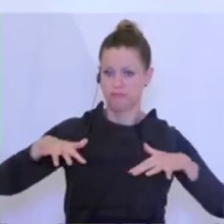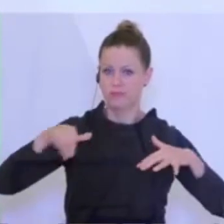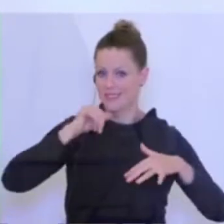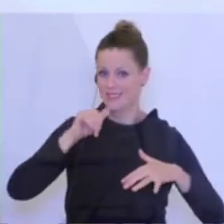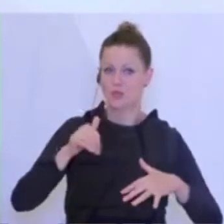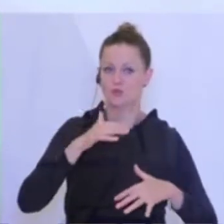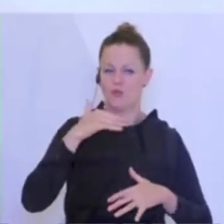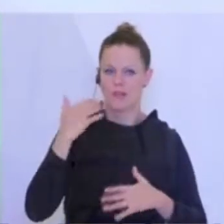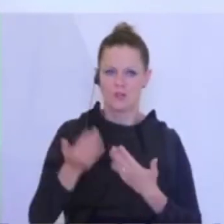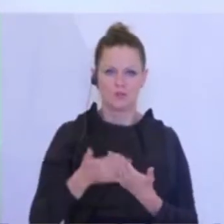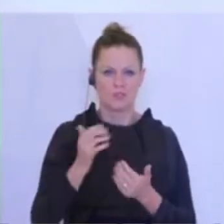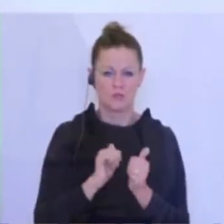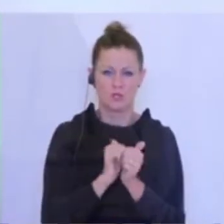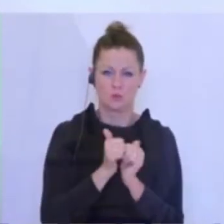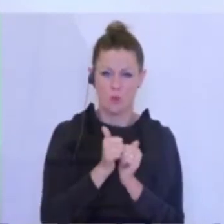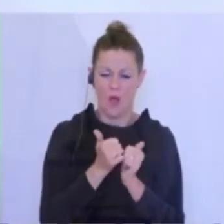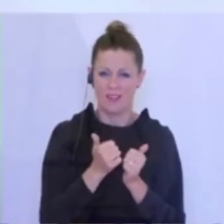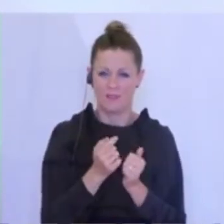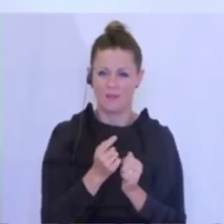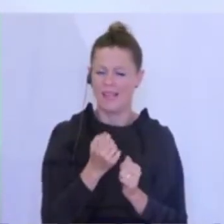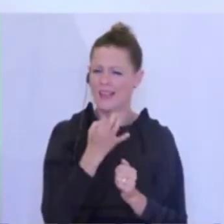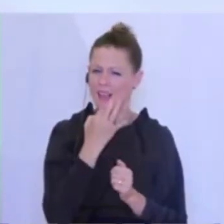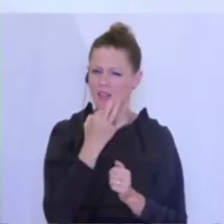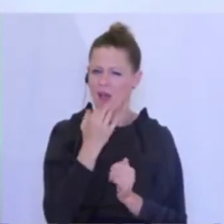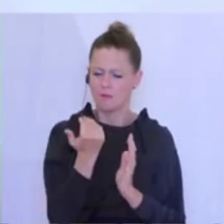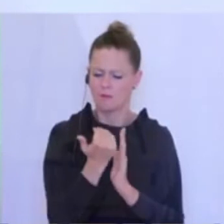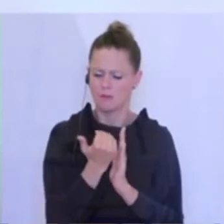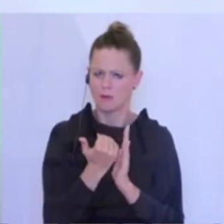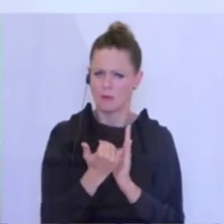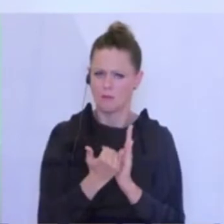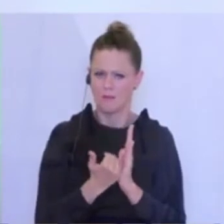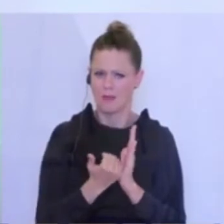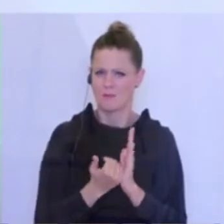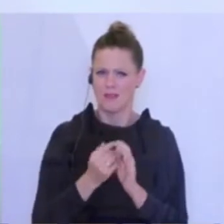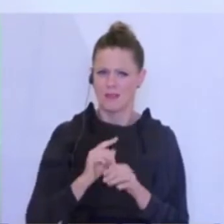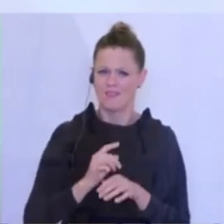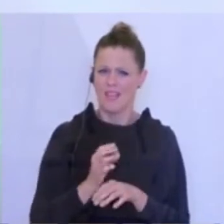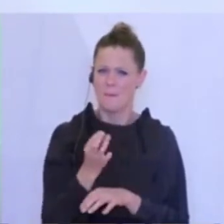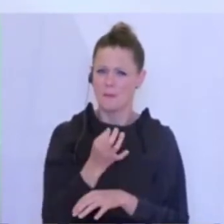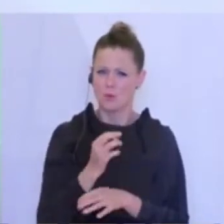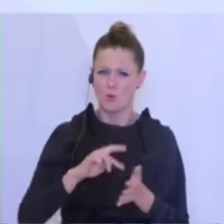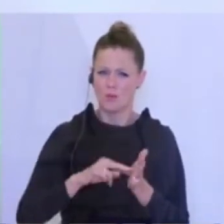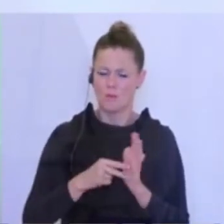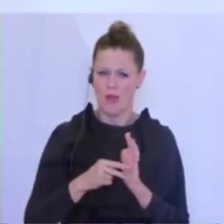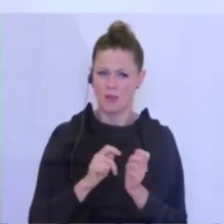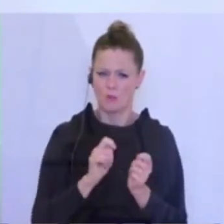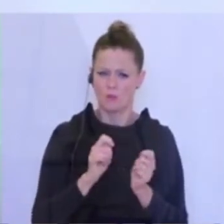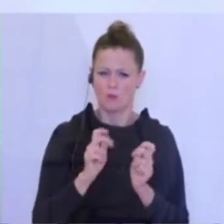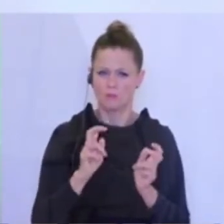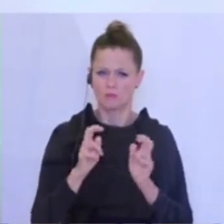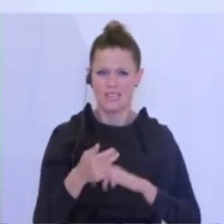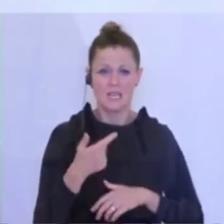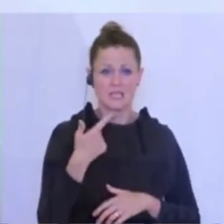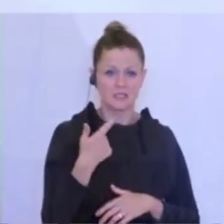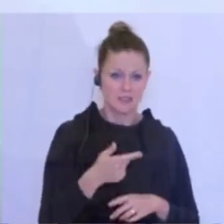Beim Sport haben wir einen minutiösen Aufsperrplan in der Etappe gehabt. Der wird ja nach und nach ausgerollt. 20. April, 1.